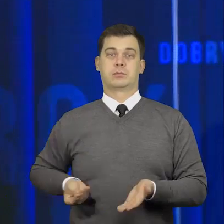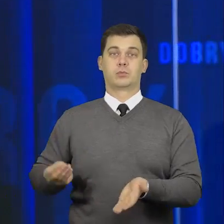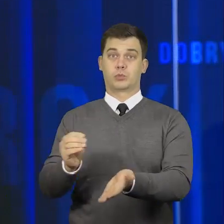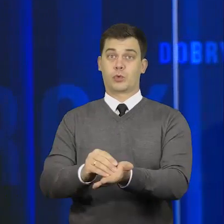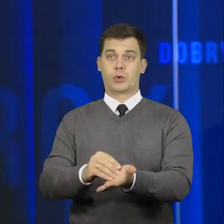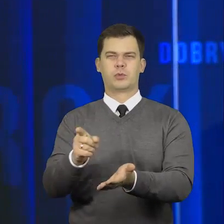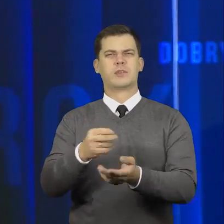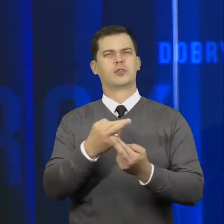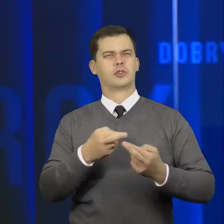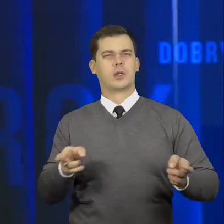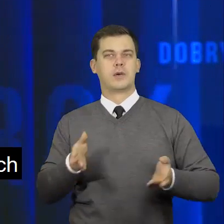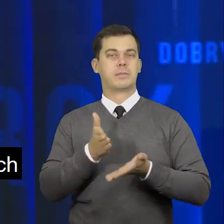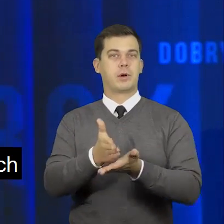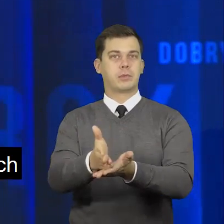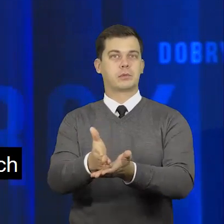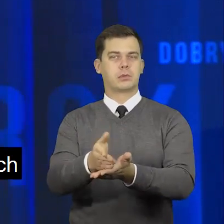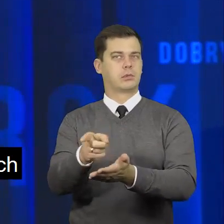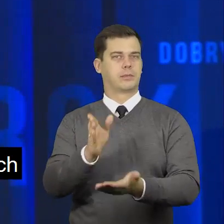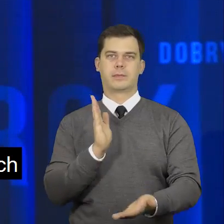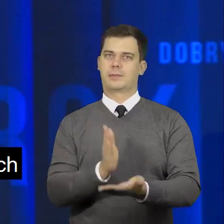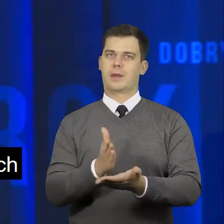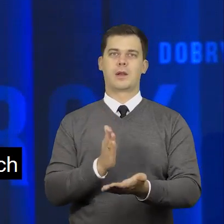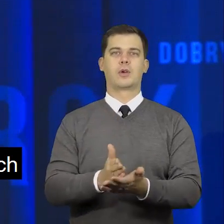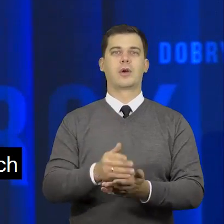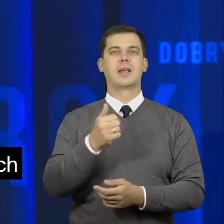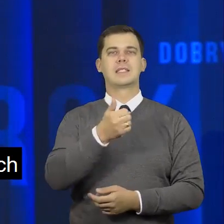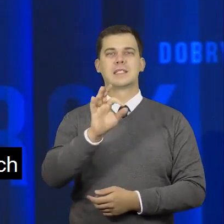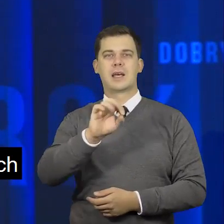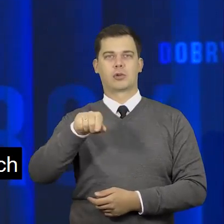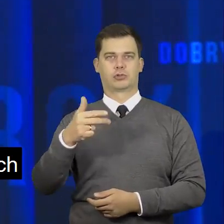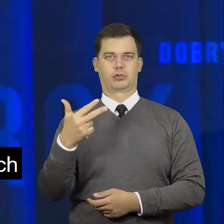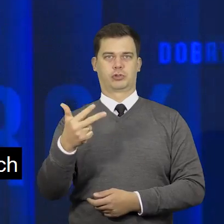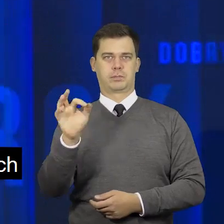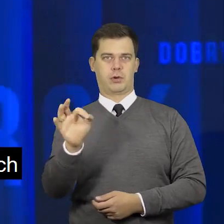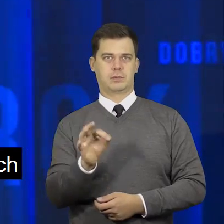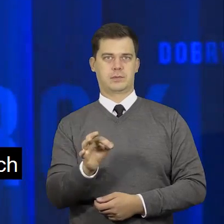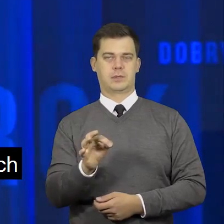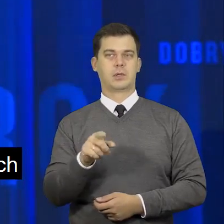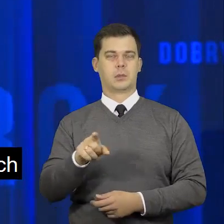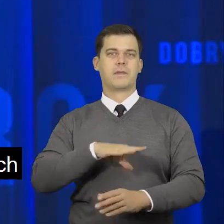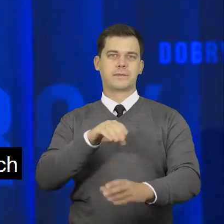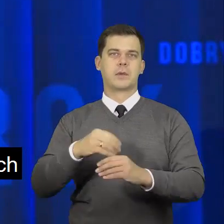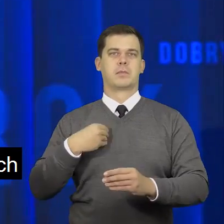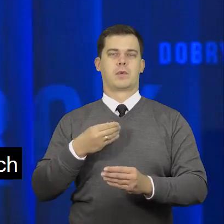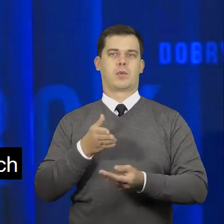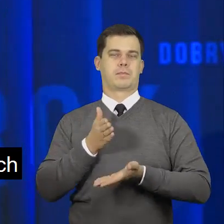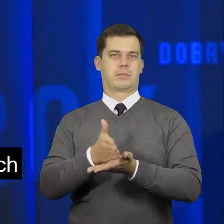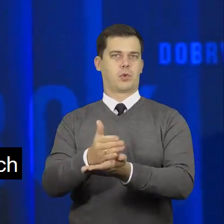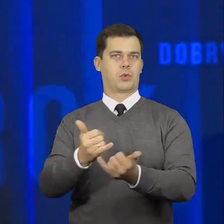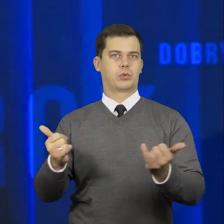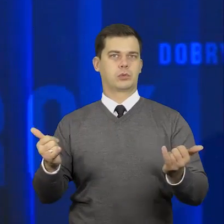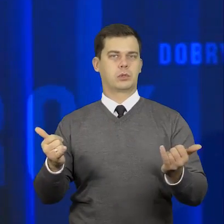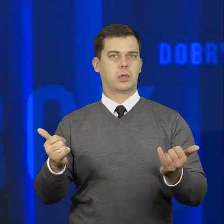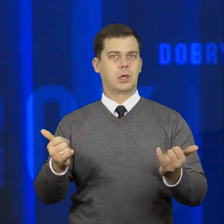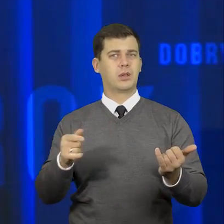pomoc rzeczową objęto zaledwie 0,03% wszystkich wydawanych decyzji.